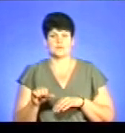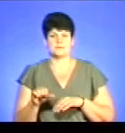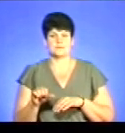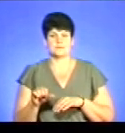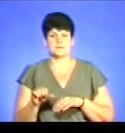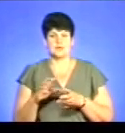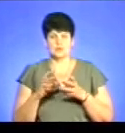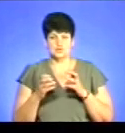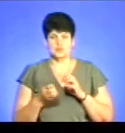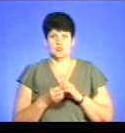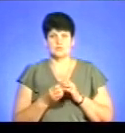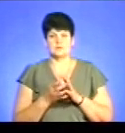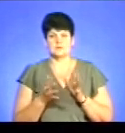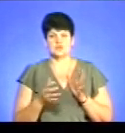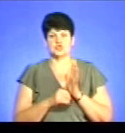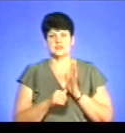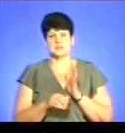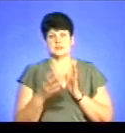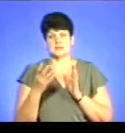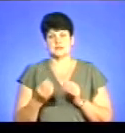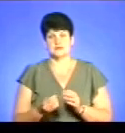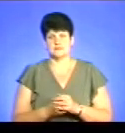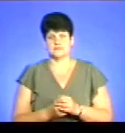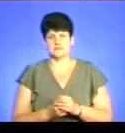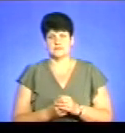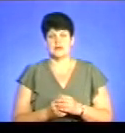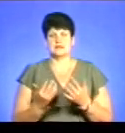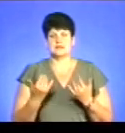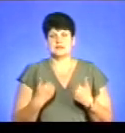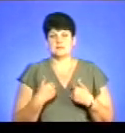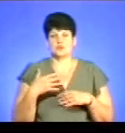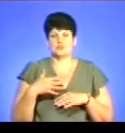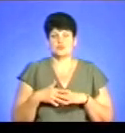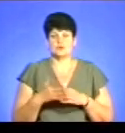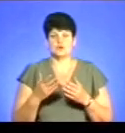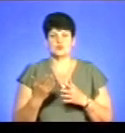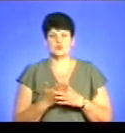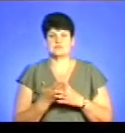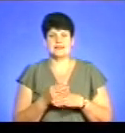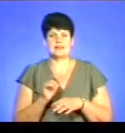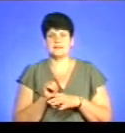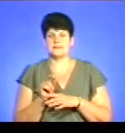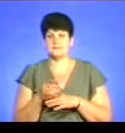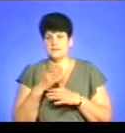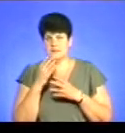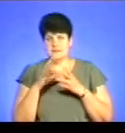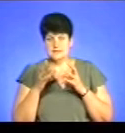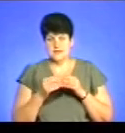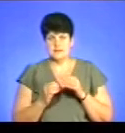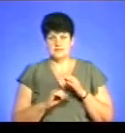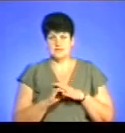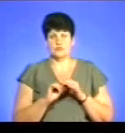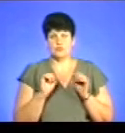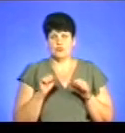всукупно більше 60 днів. Тобто, наскільки ми розуміємо, якщо субсидія не призначається на загальних підставах,